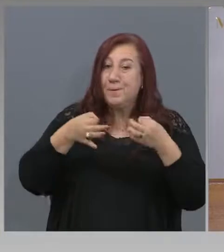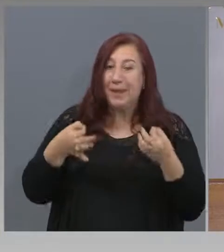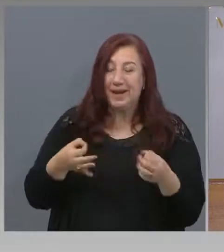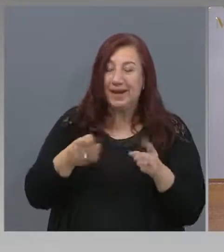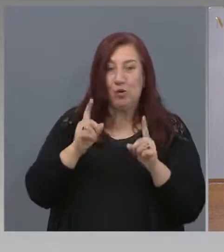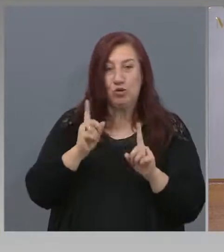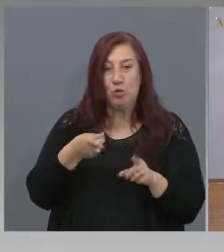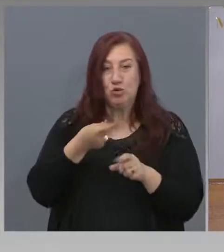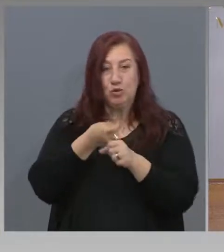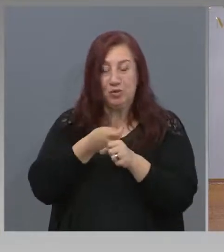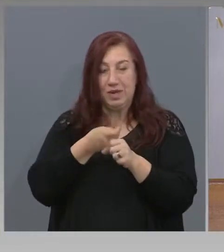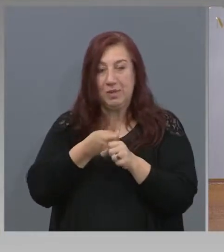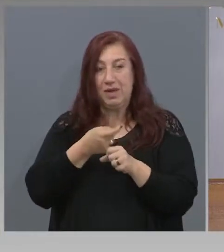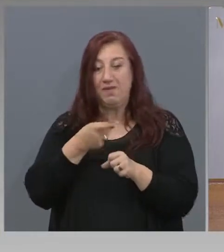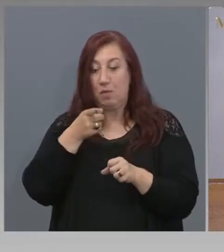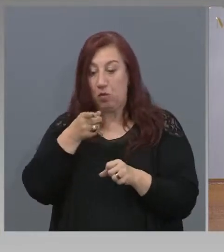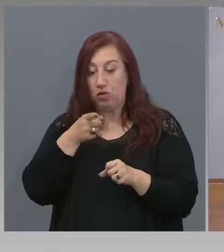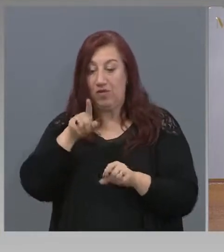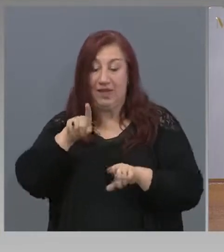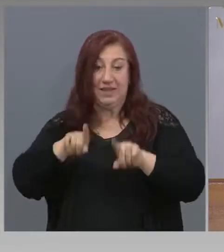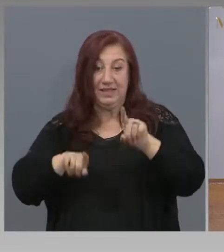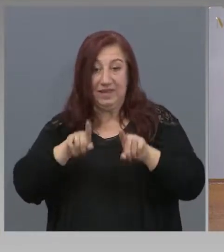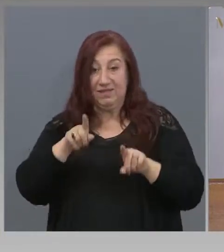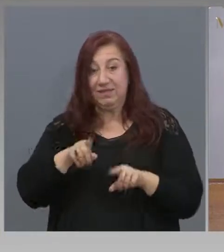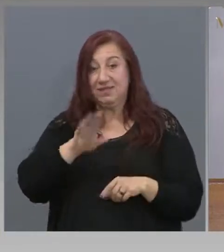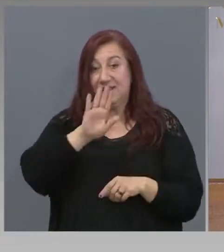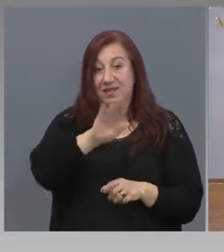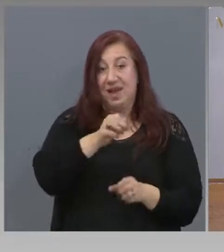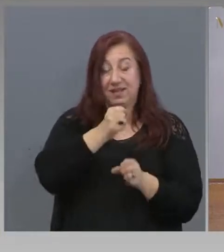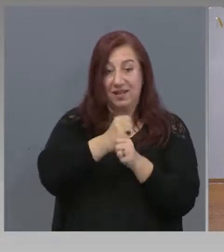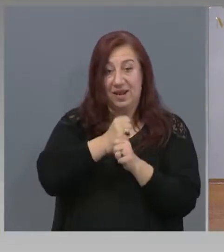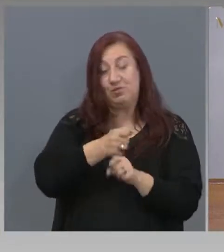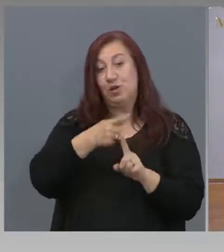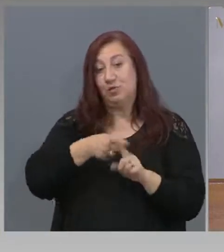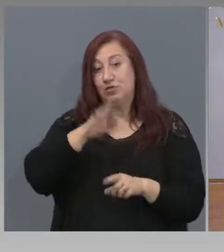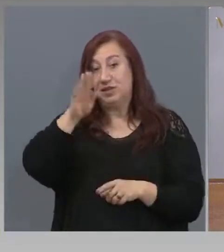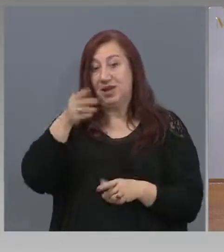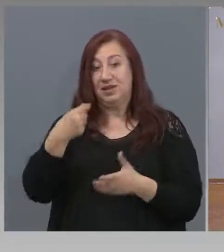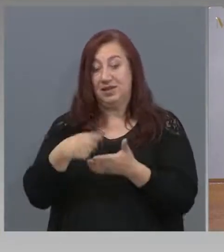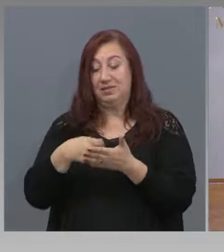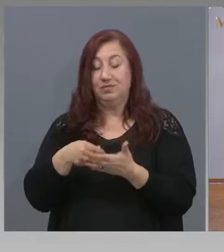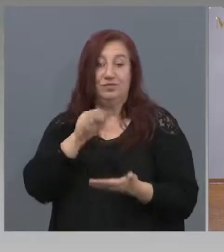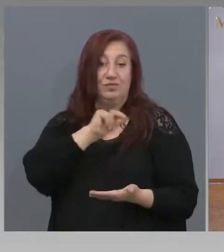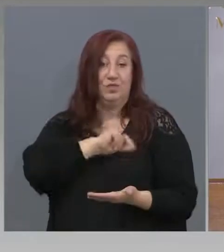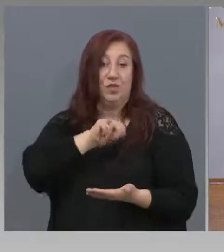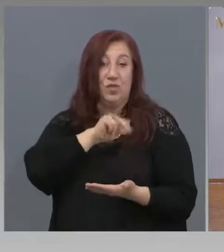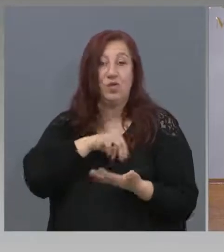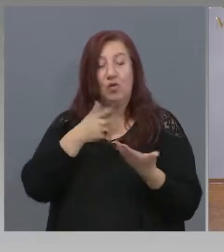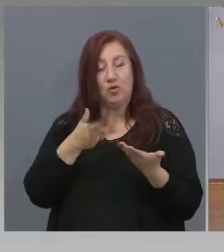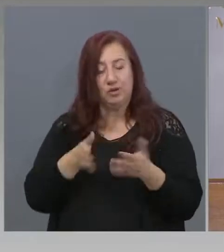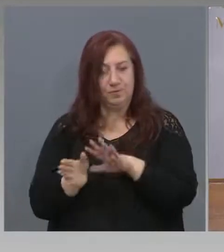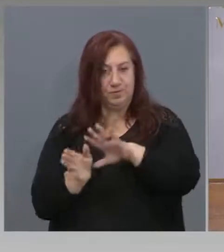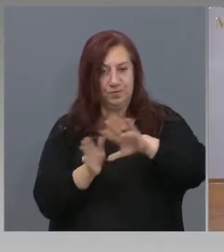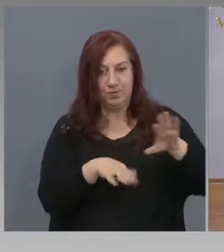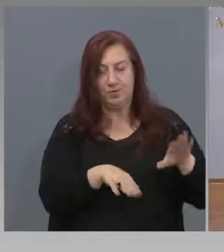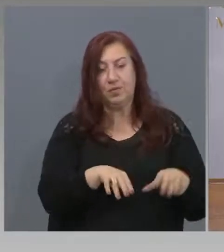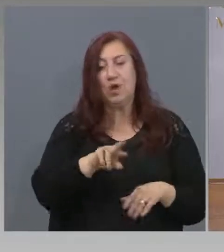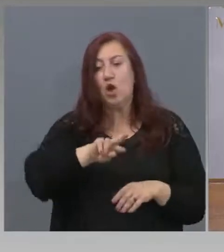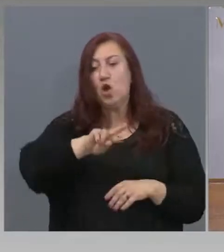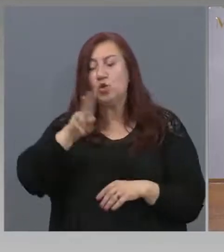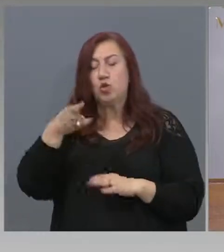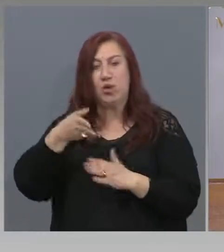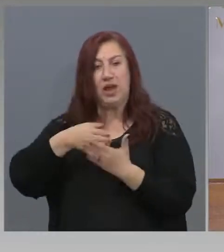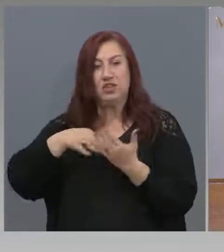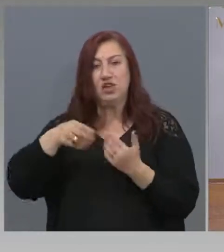бъдат предприяти, зависи техната работа и техния доход. Друга част от фирмите, които са